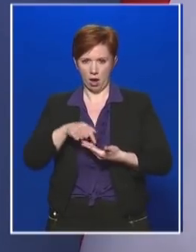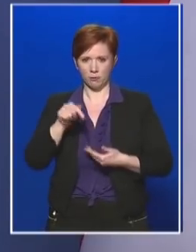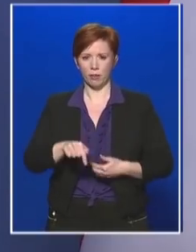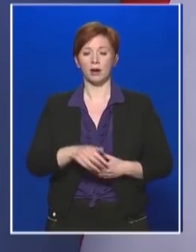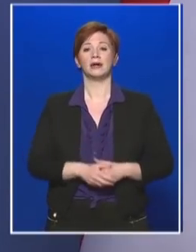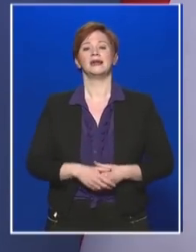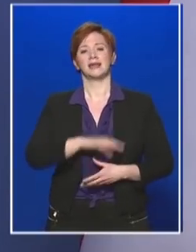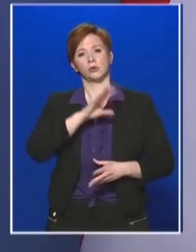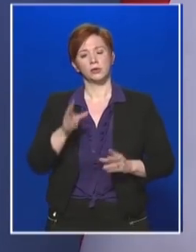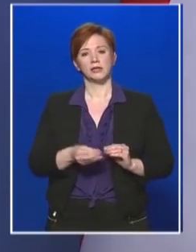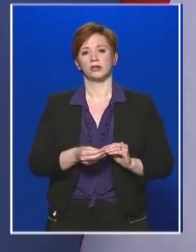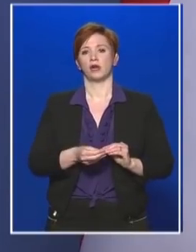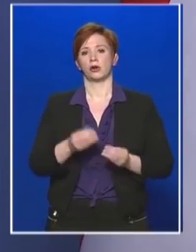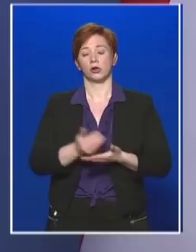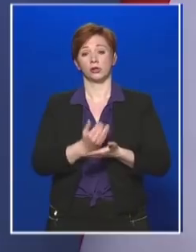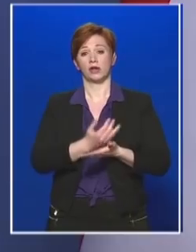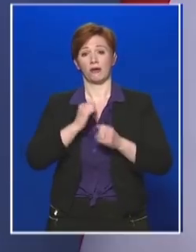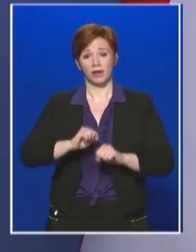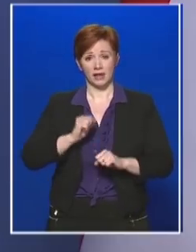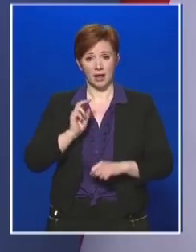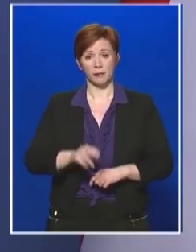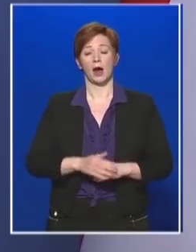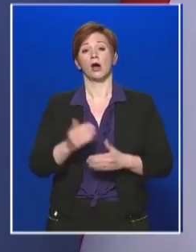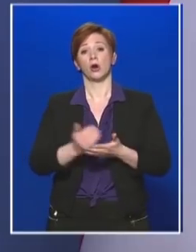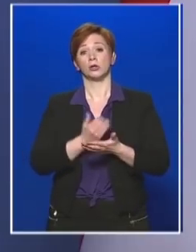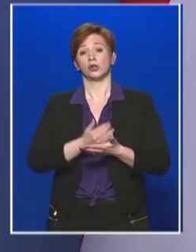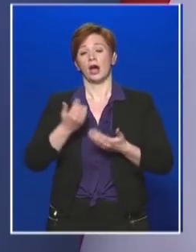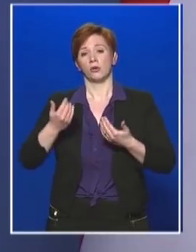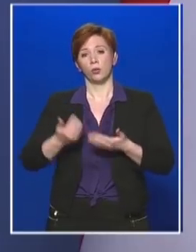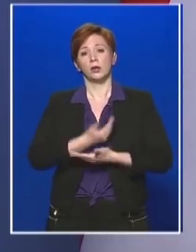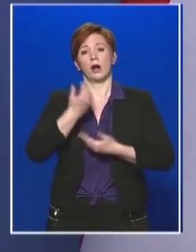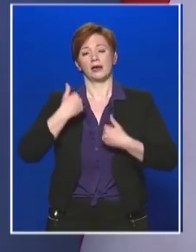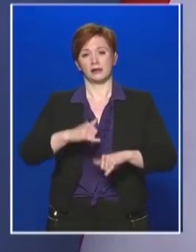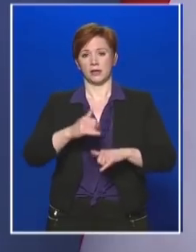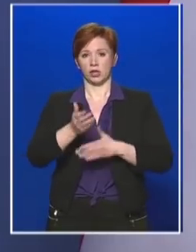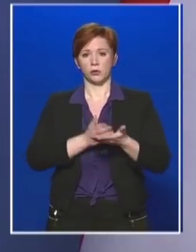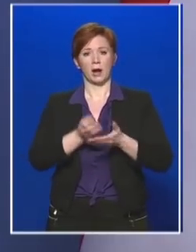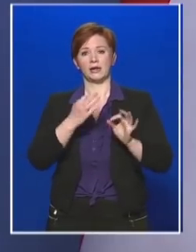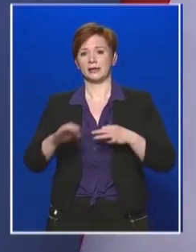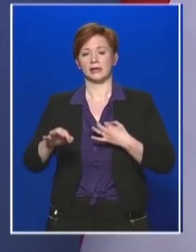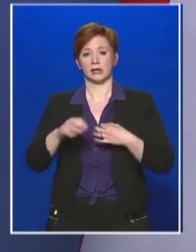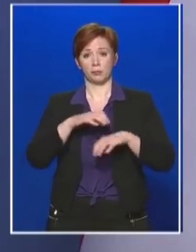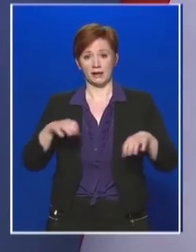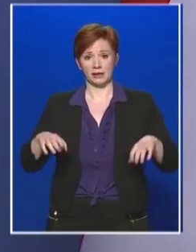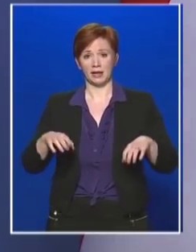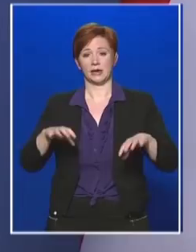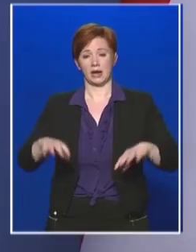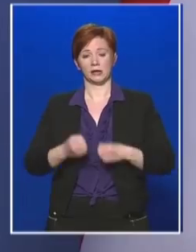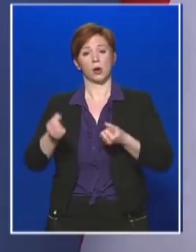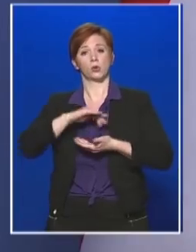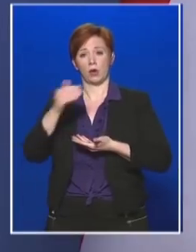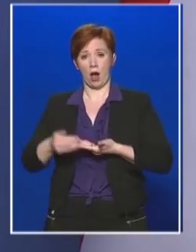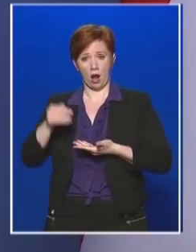összességében a gazdaság védelmére és a gazdaság újraindítását szolgáló intézkedések megtételére létrehozott